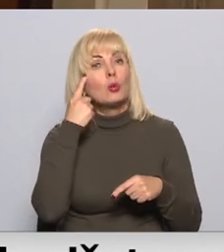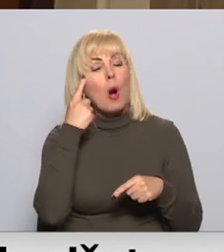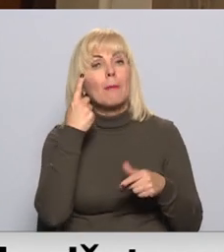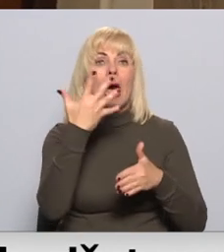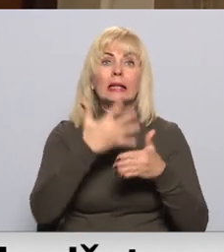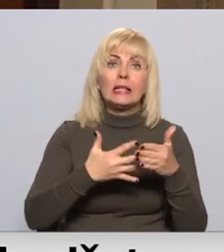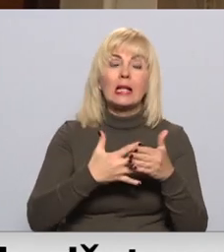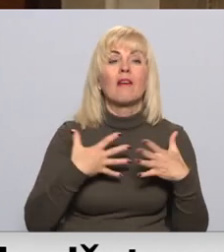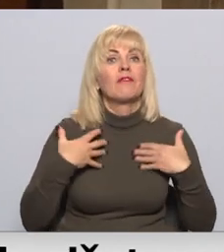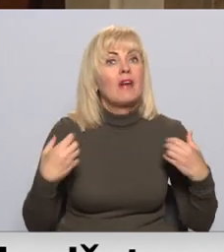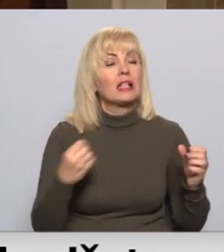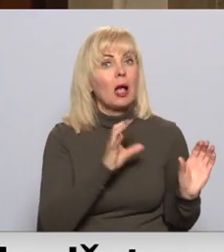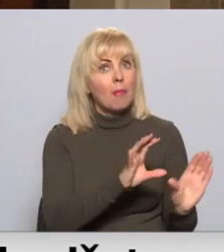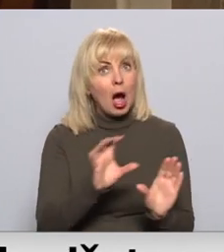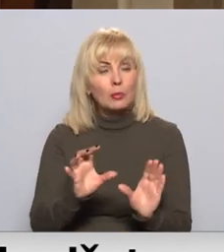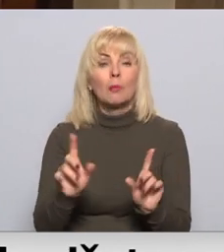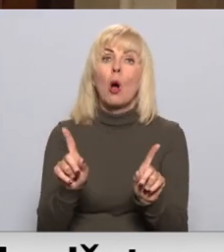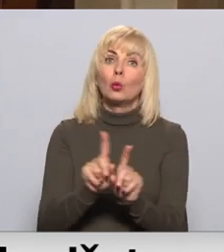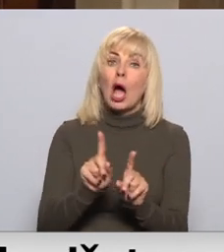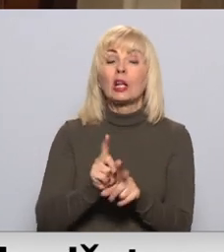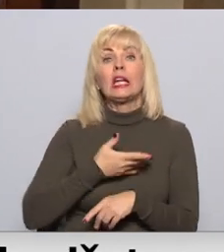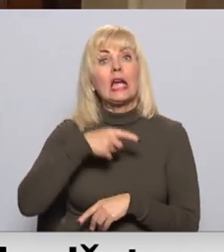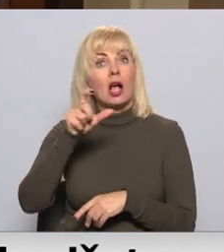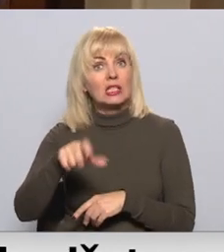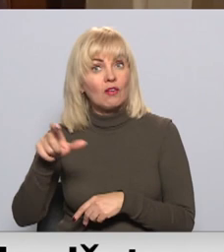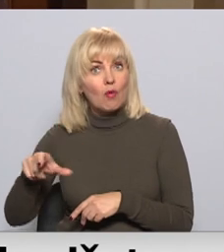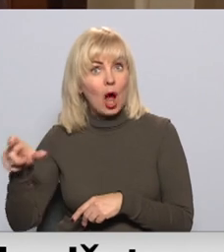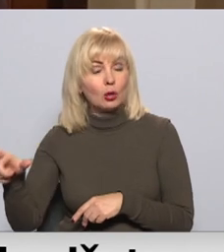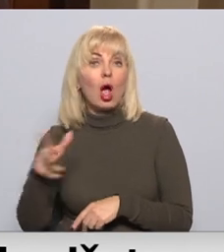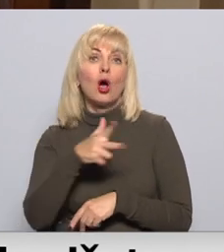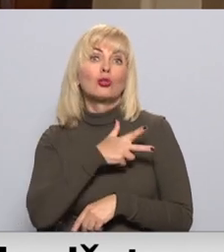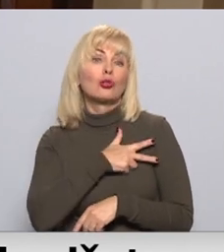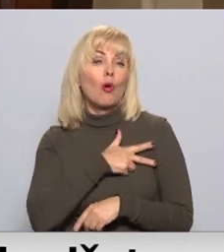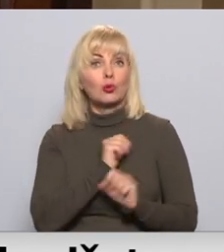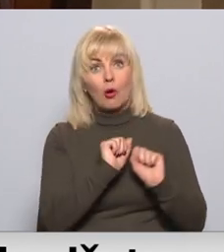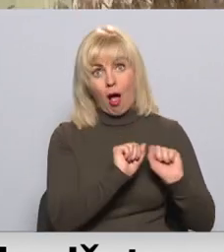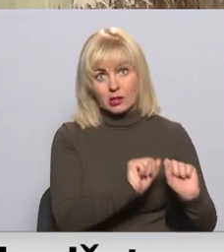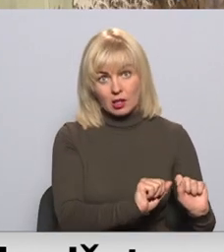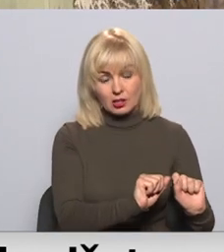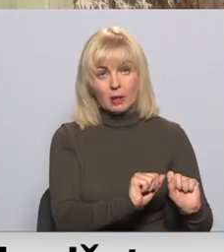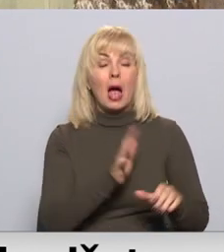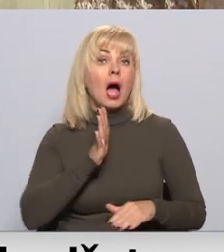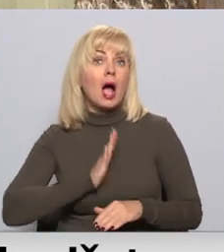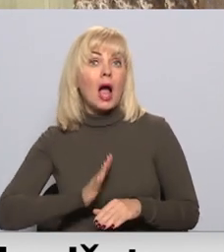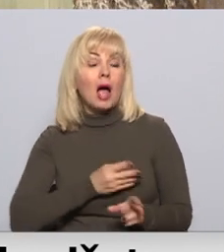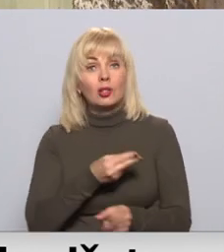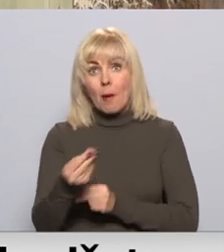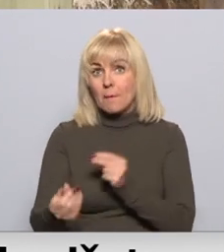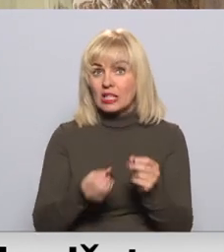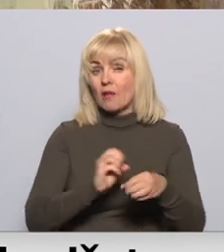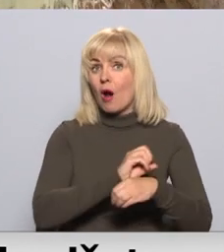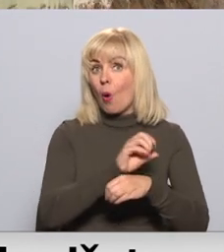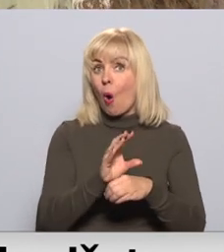domāts par risinājumiem iedzīvotāju sociālajā aizsardzībā. Gaidājumie izdevumi COVID